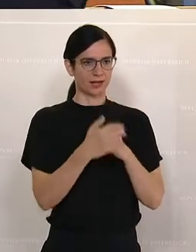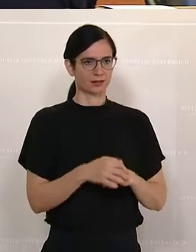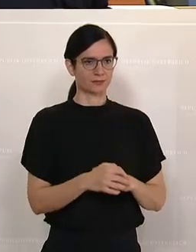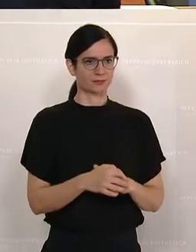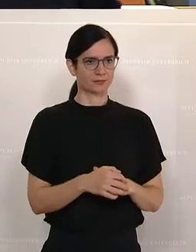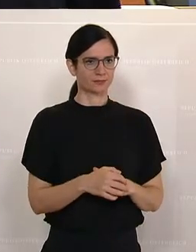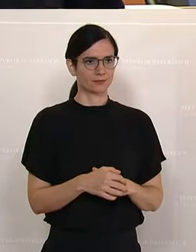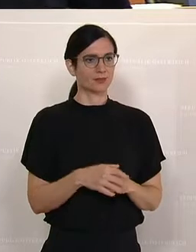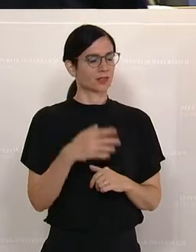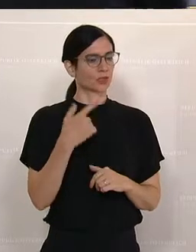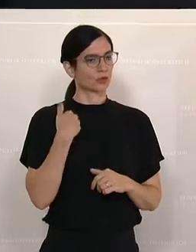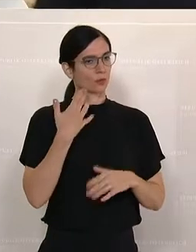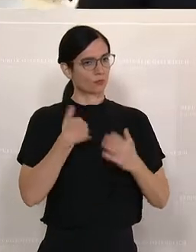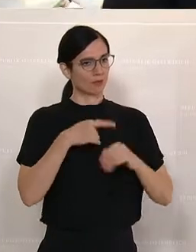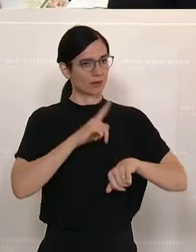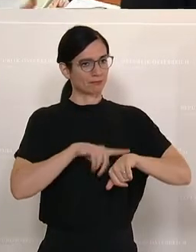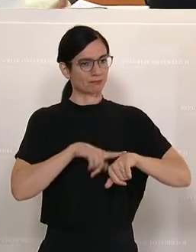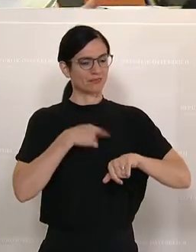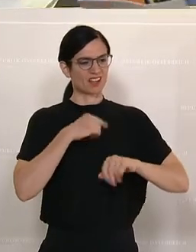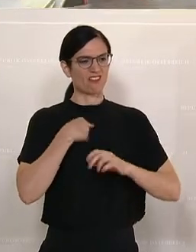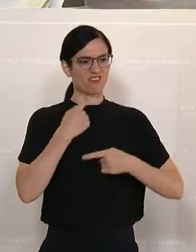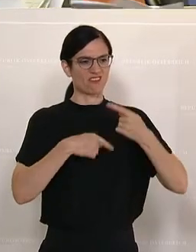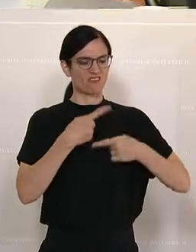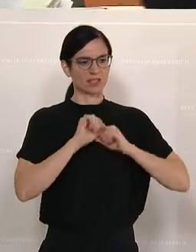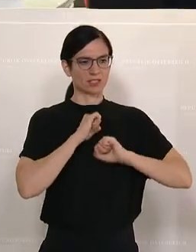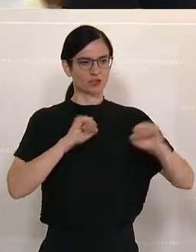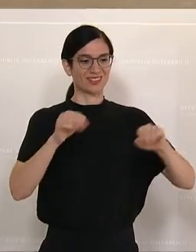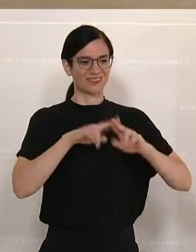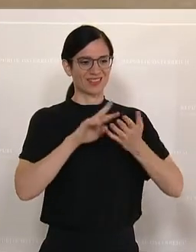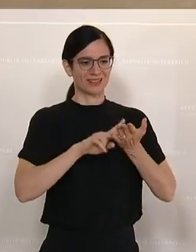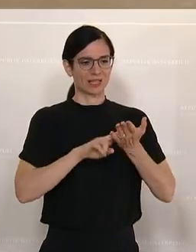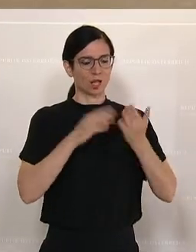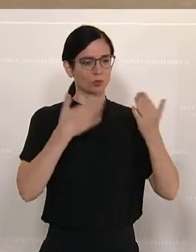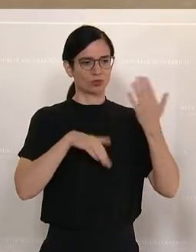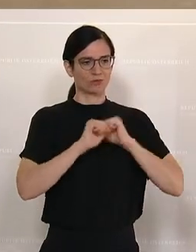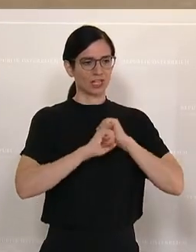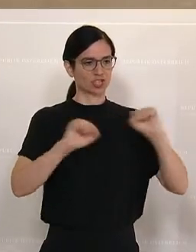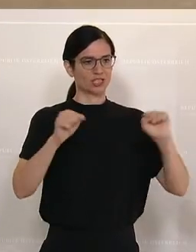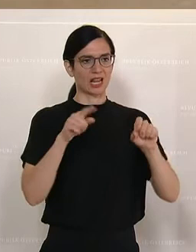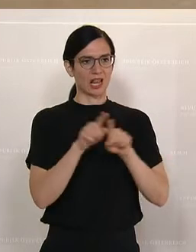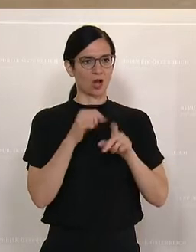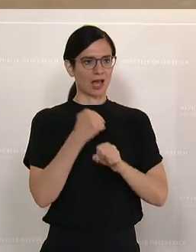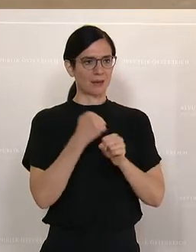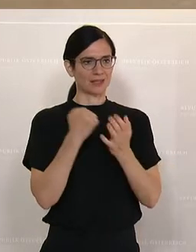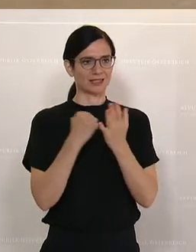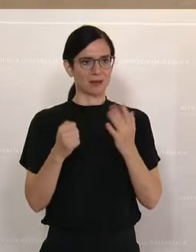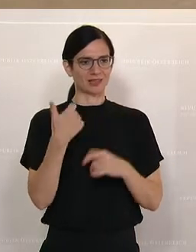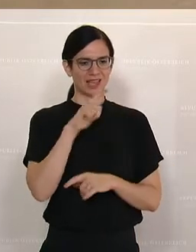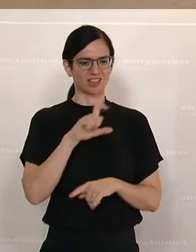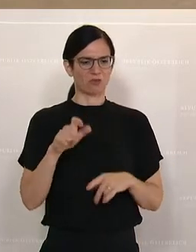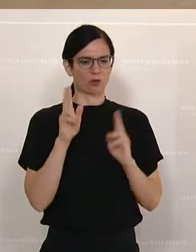mehr Geschwindigkeit im Verfahren. Wenn das jetzt alles digital geht, dann muss das auch beim AMS flotter gehen. Das kann man in einer Woche